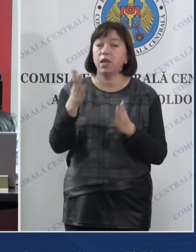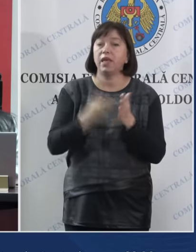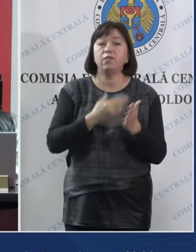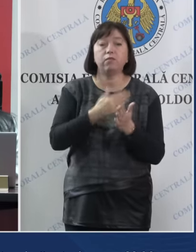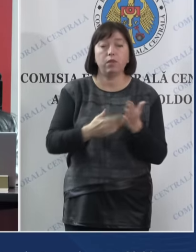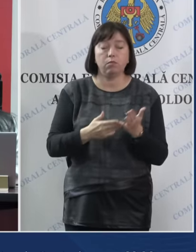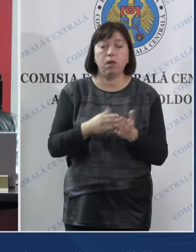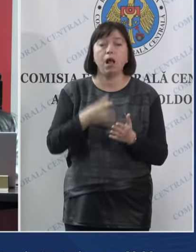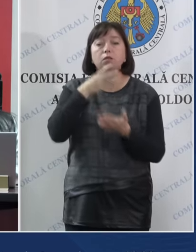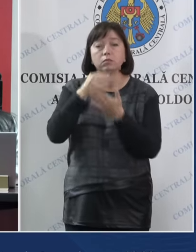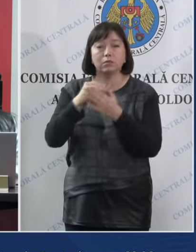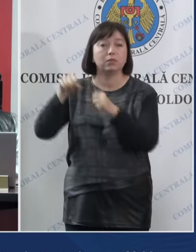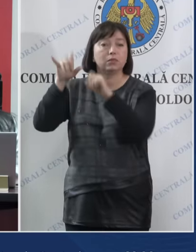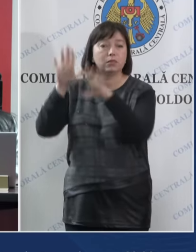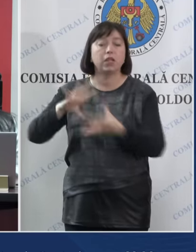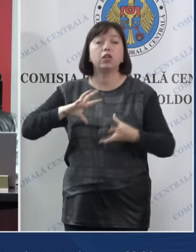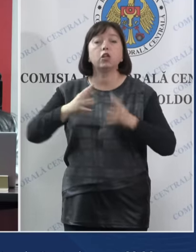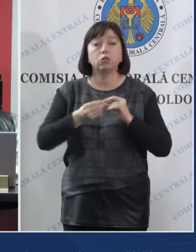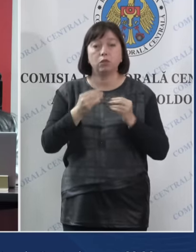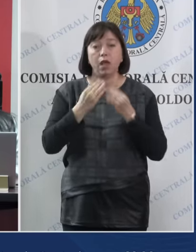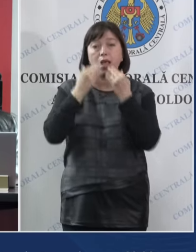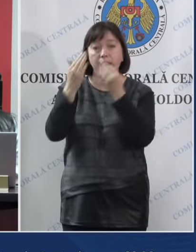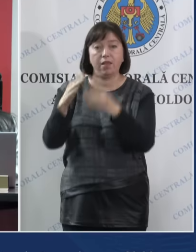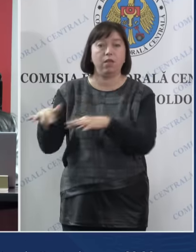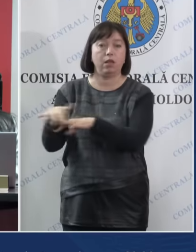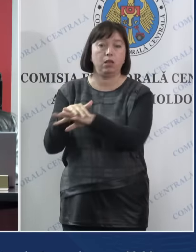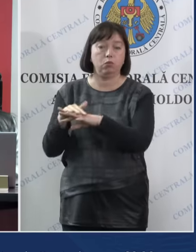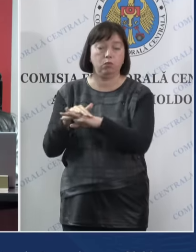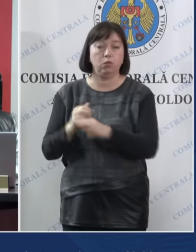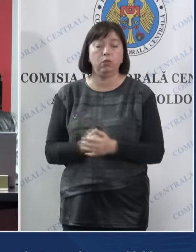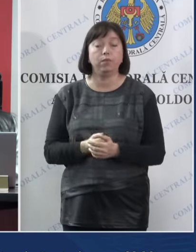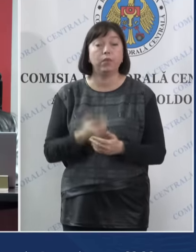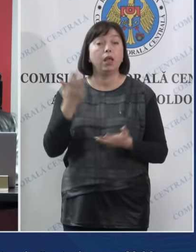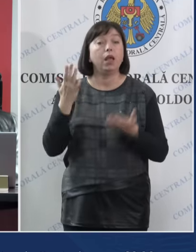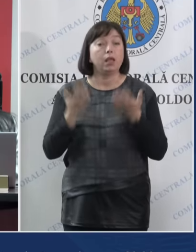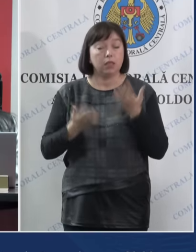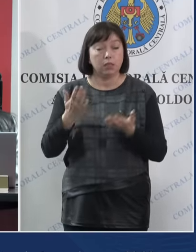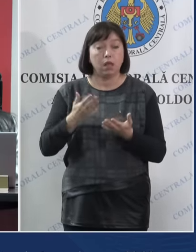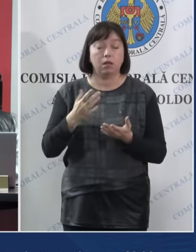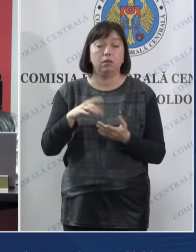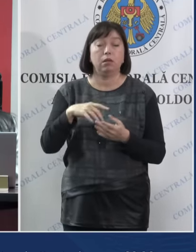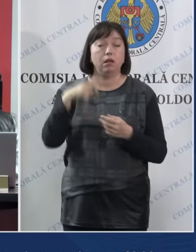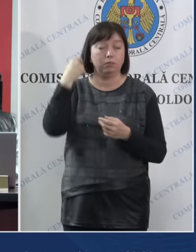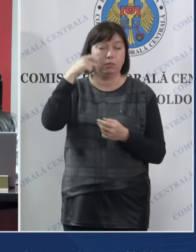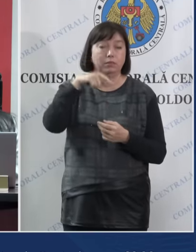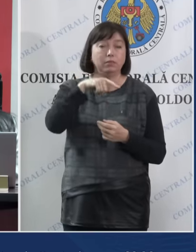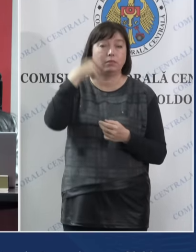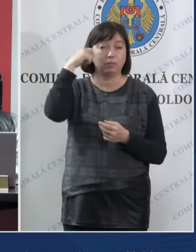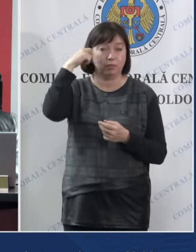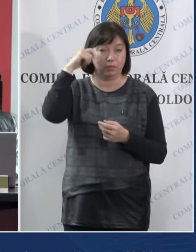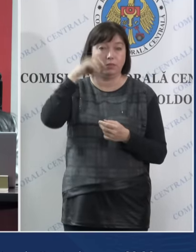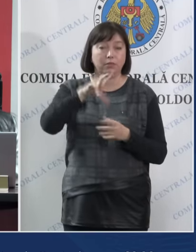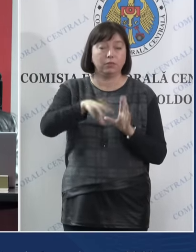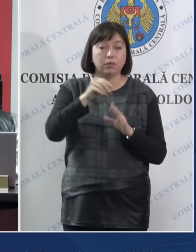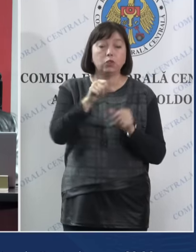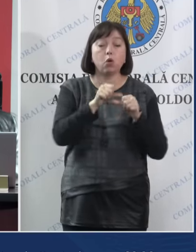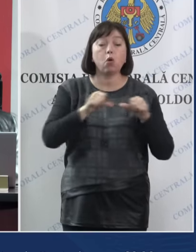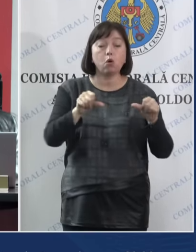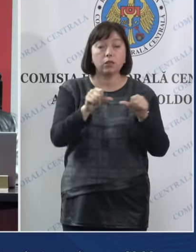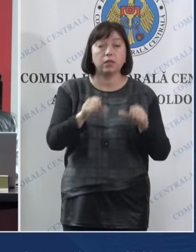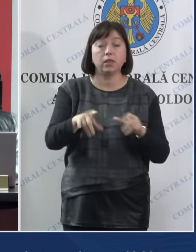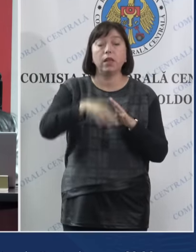-o hotărâre rezultatele referendumului. În cazul alegirilor prezidențiale, Consiliile